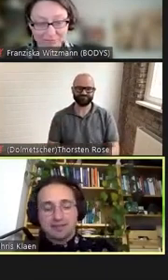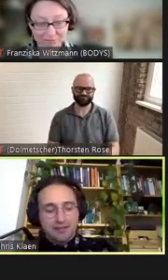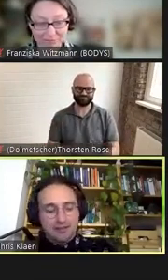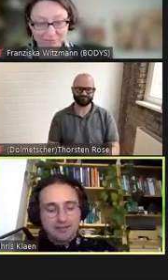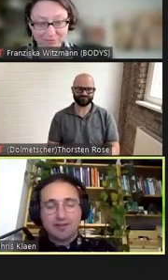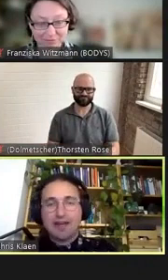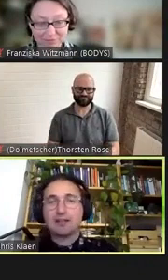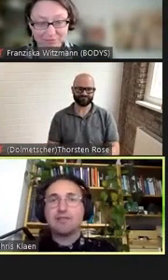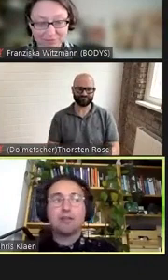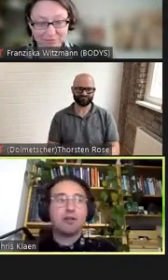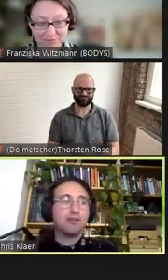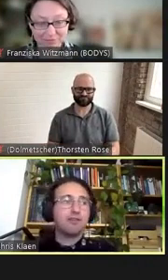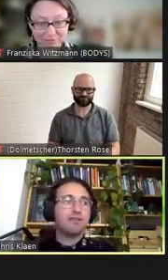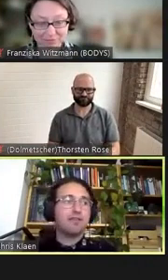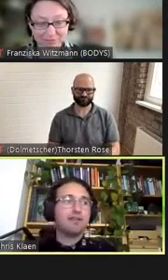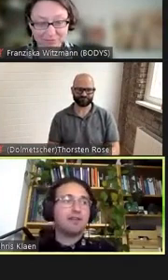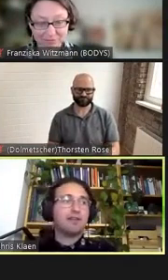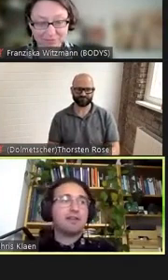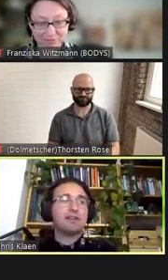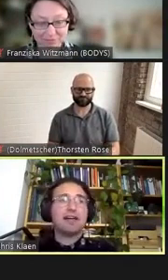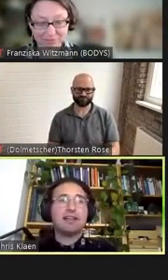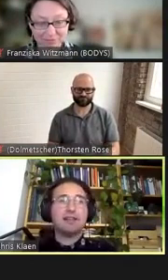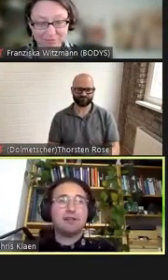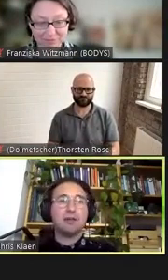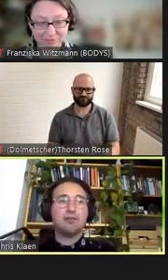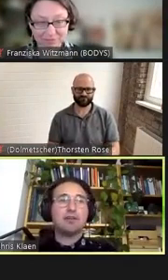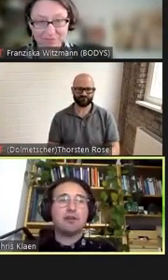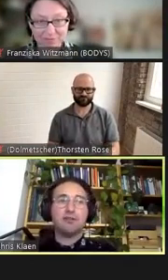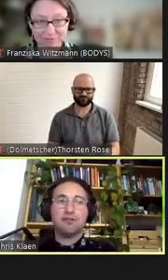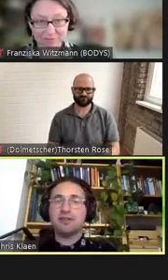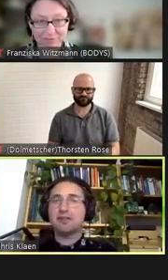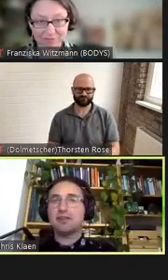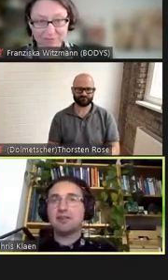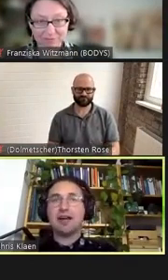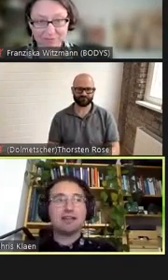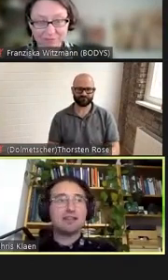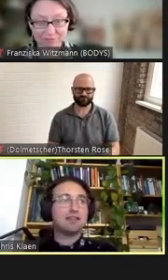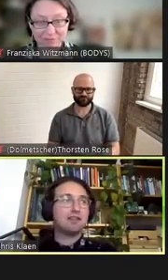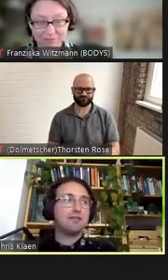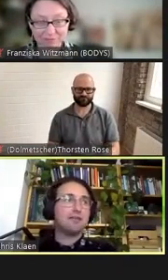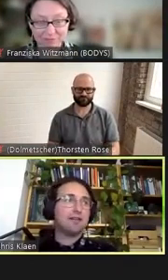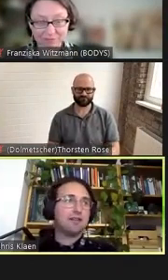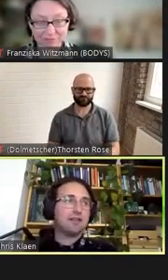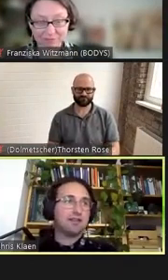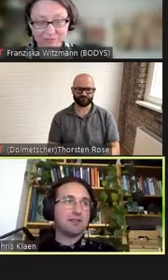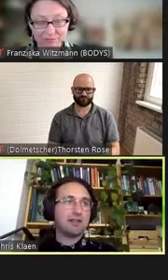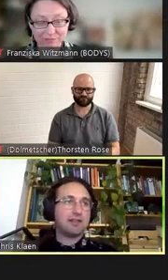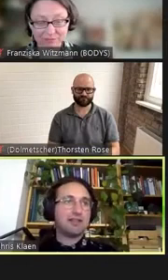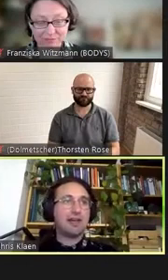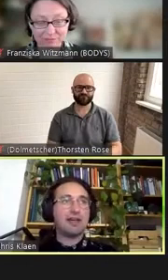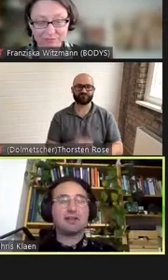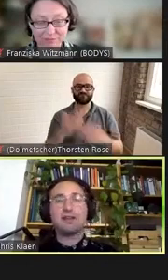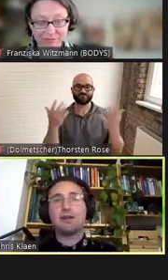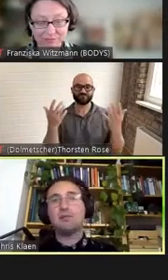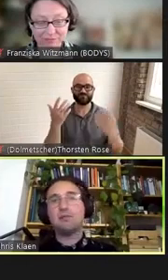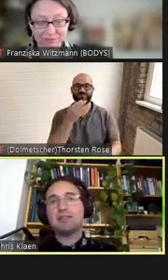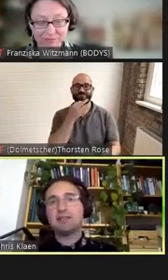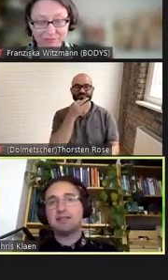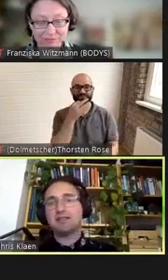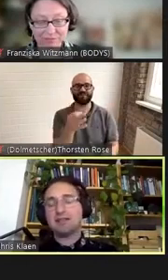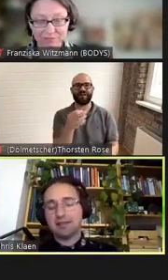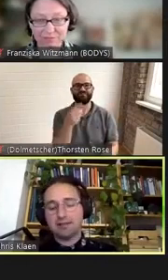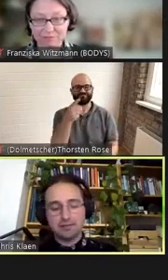Jetzt also die Frage, wie können wir dahin kommen? Wie können wir aktiv Intersektionalität